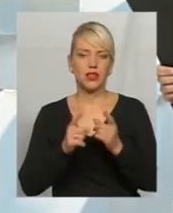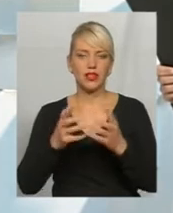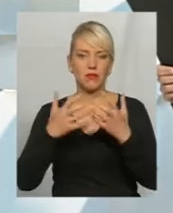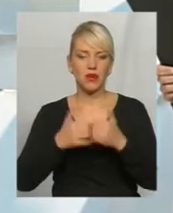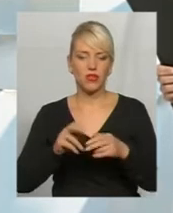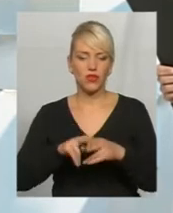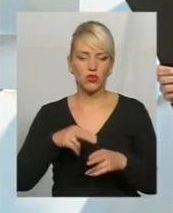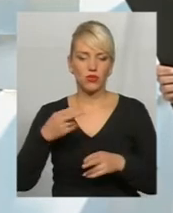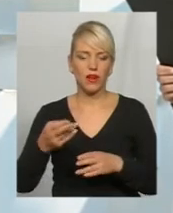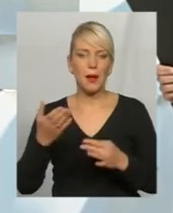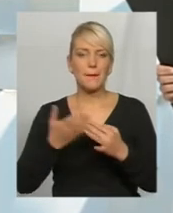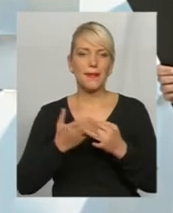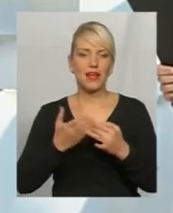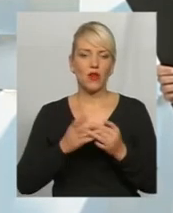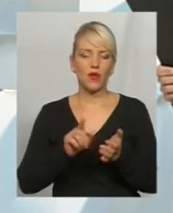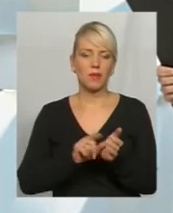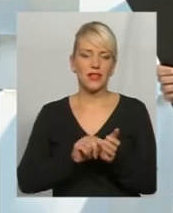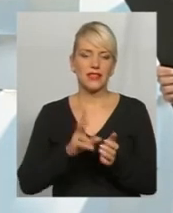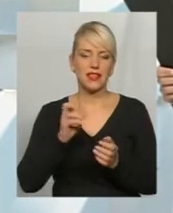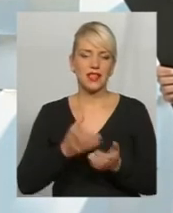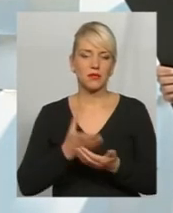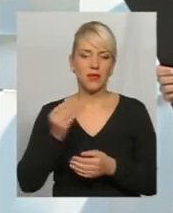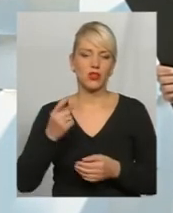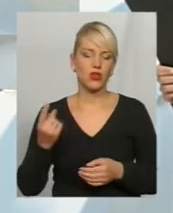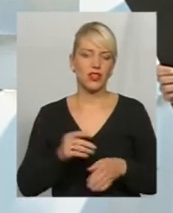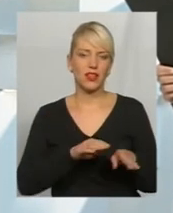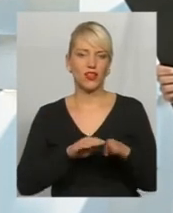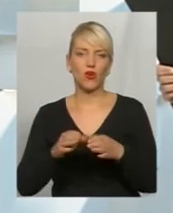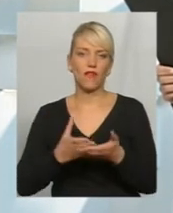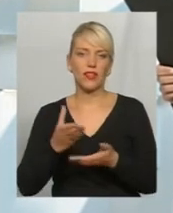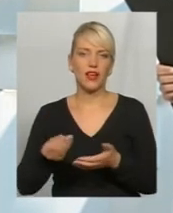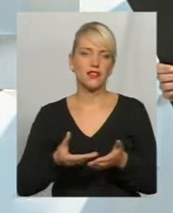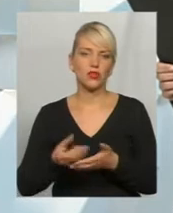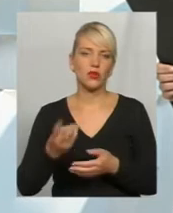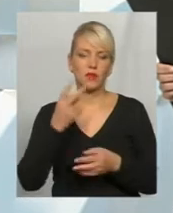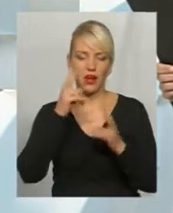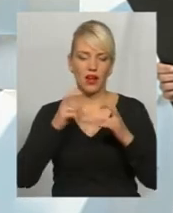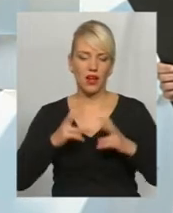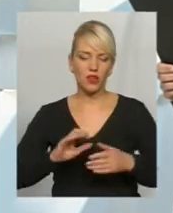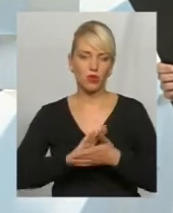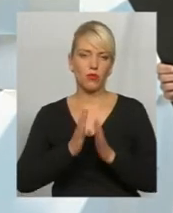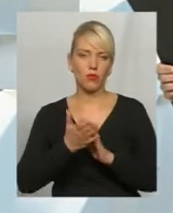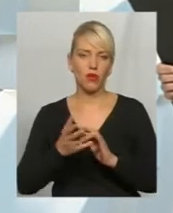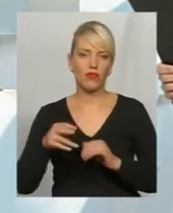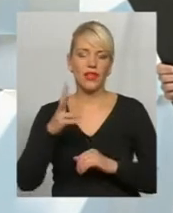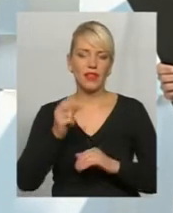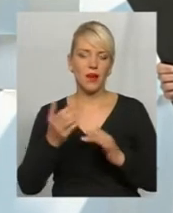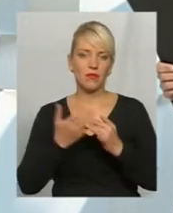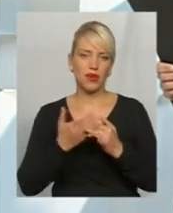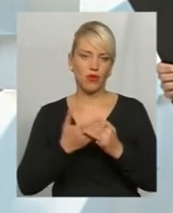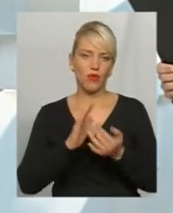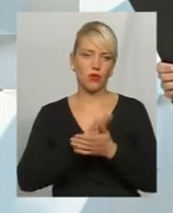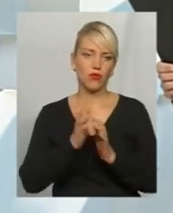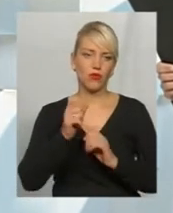відшкодування пільгових пенсій на сплату єдиного внеску, переглянути умови призначення пенсій за віком на пільгових умовах та за вислугу років,